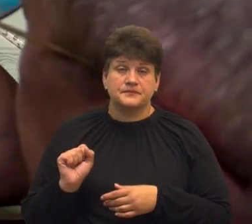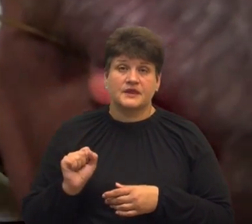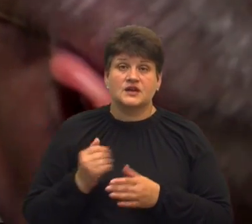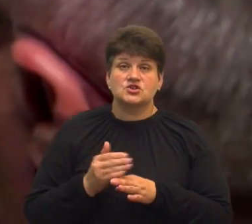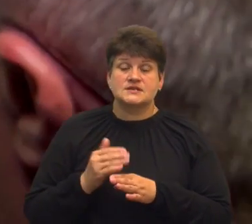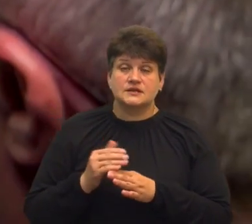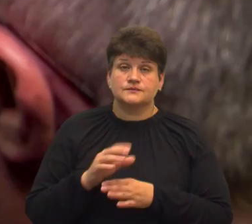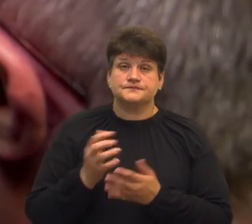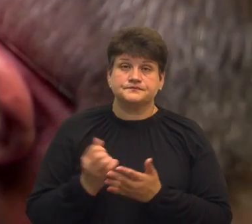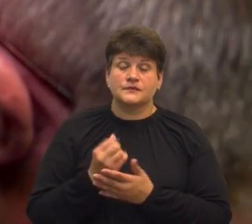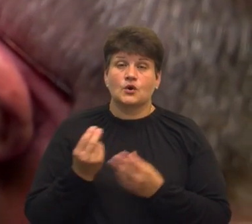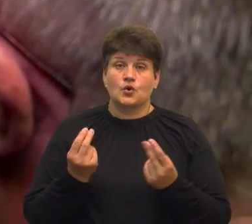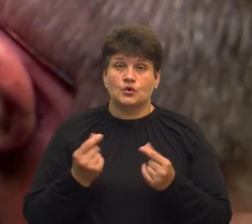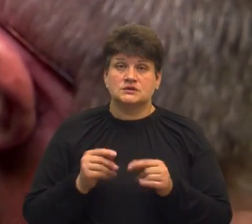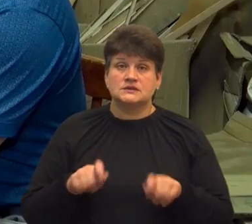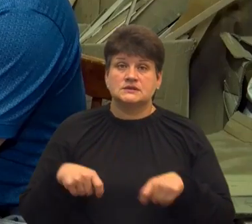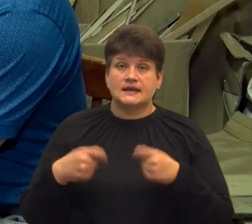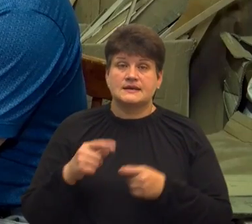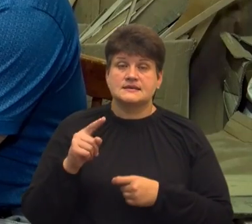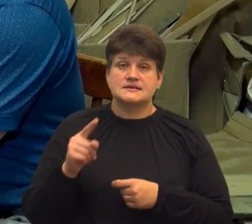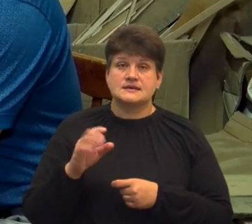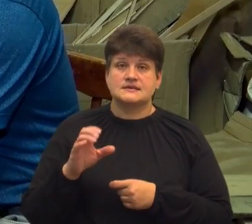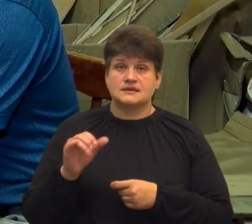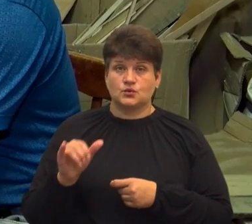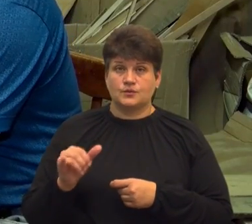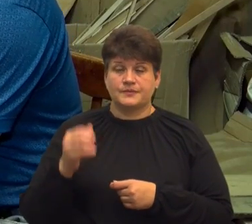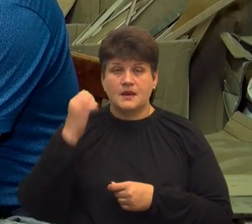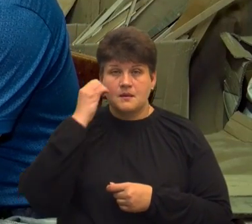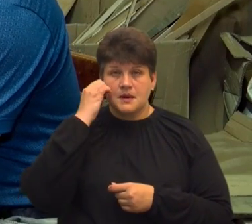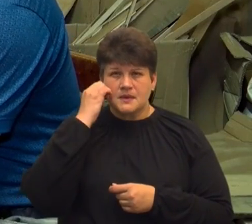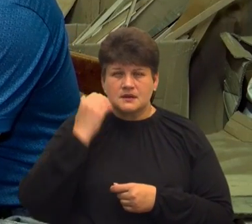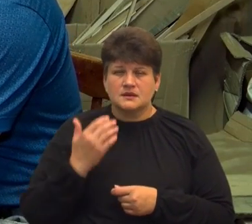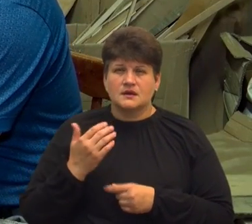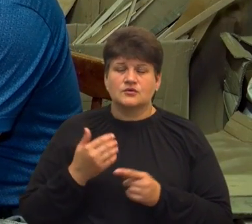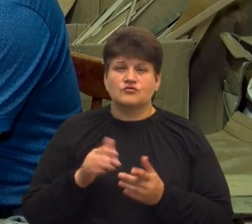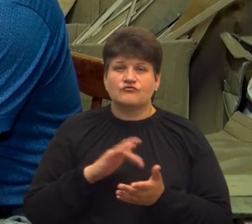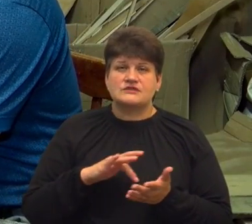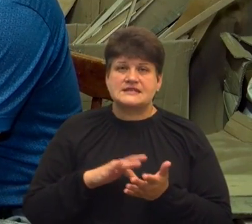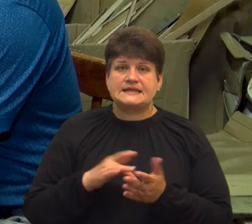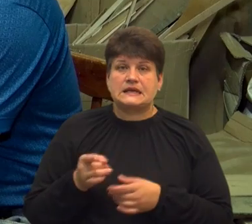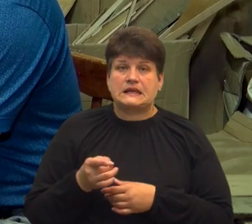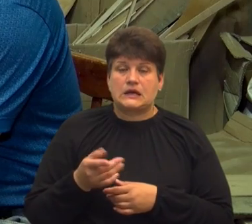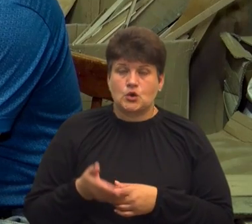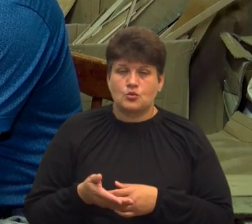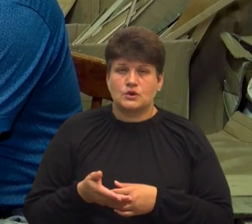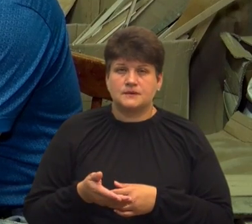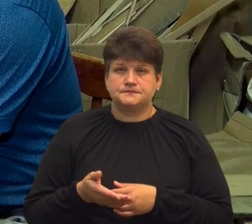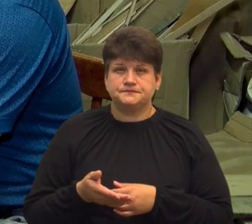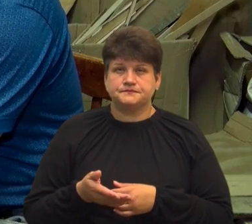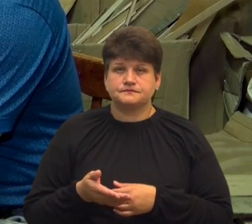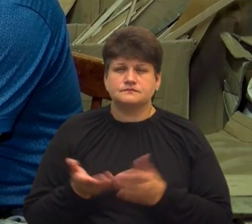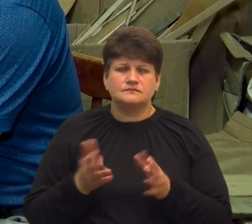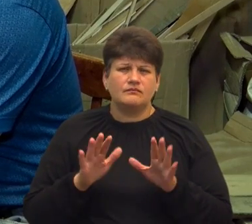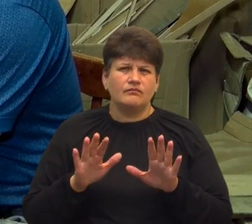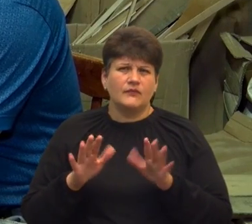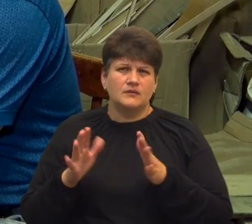Бандеромобілі коштів донатить на ЗСУ. Пам'ятаю, в центрі Тернополя якось випадково